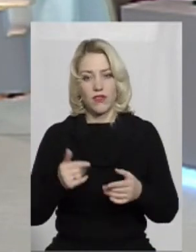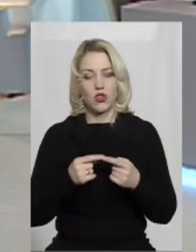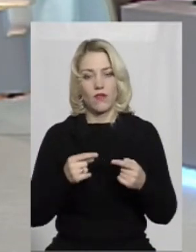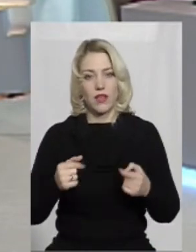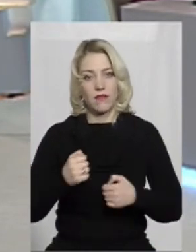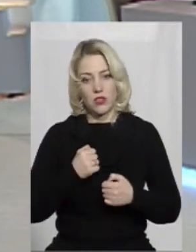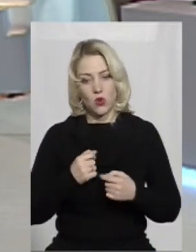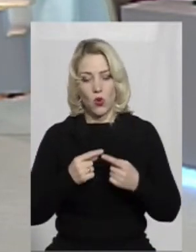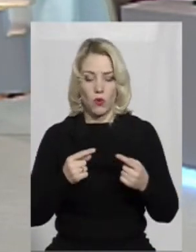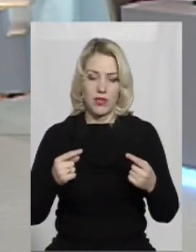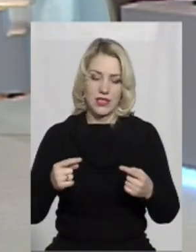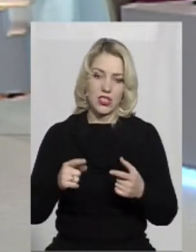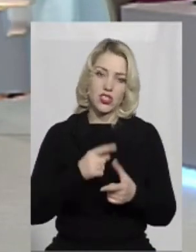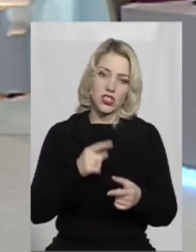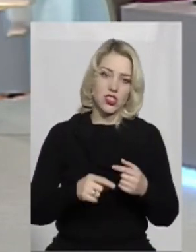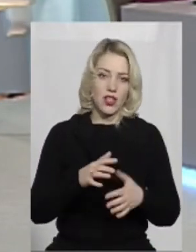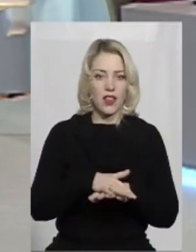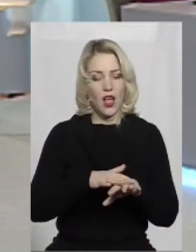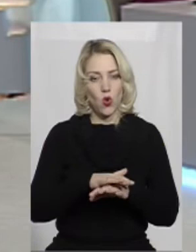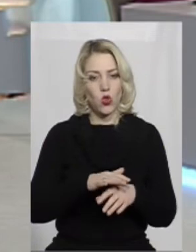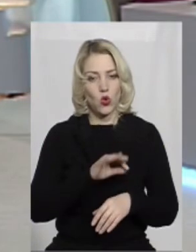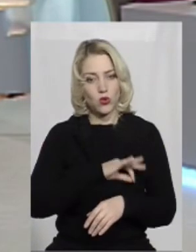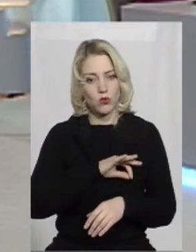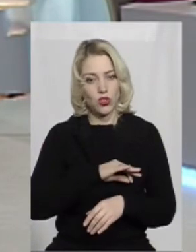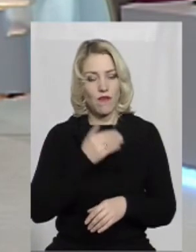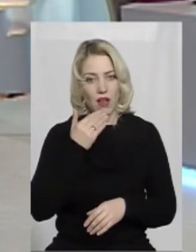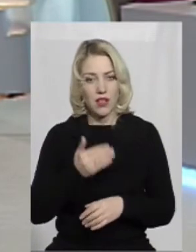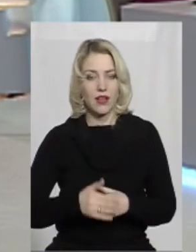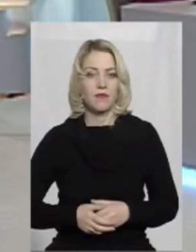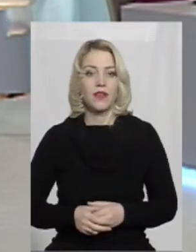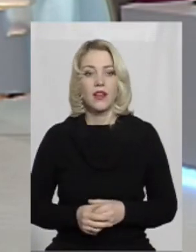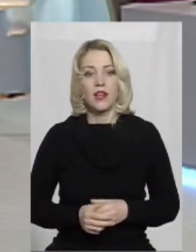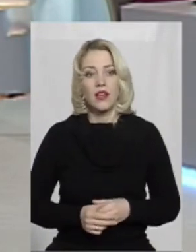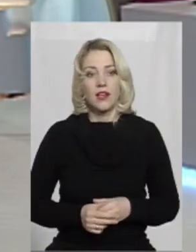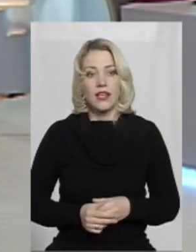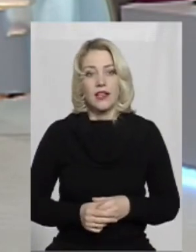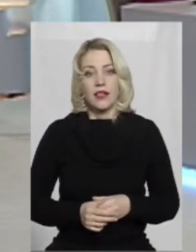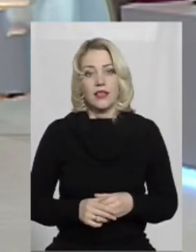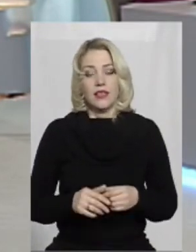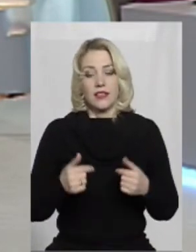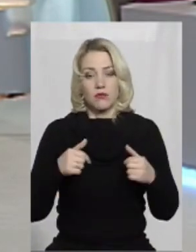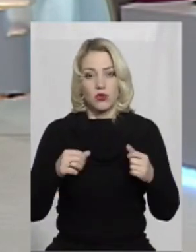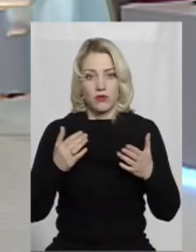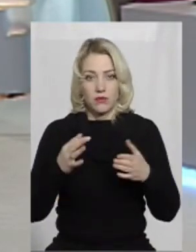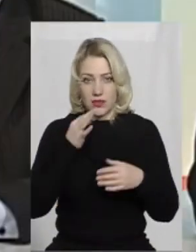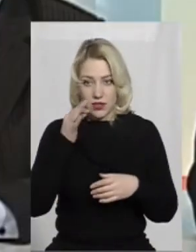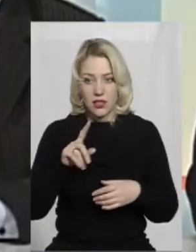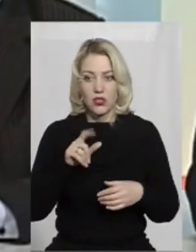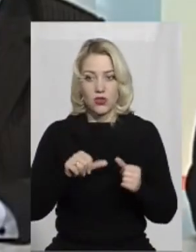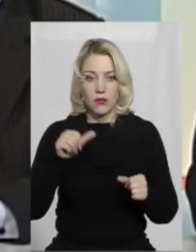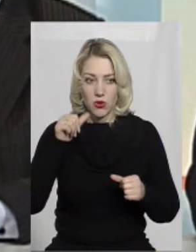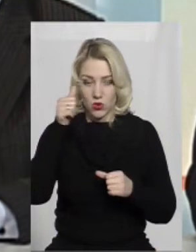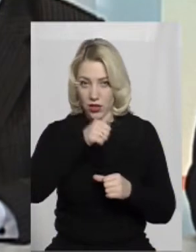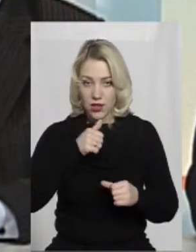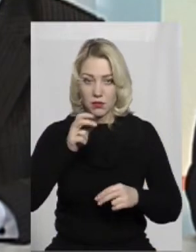товарів військового призначення чи народного споживання? Ну, як вам сказати? Ну, я можу тільки сказати, що за минулий рік